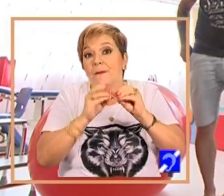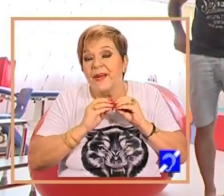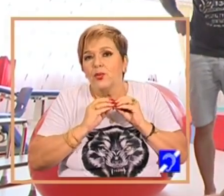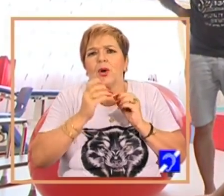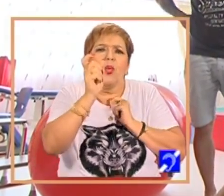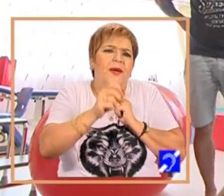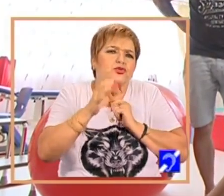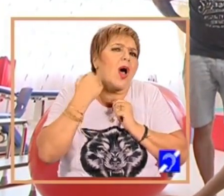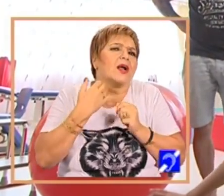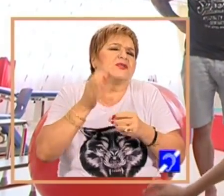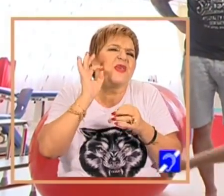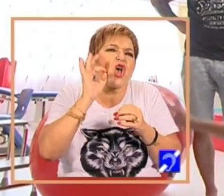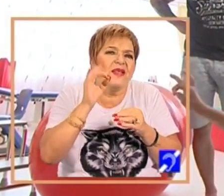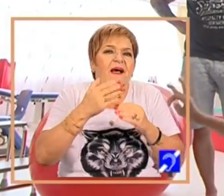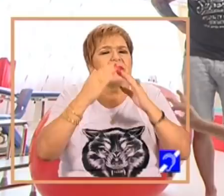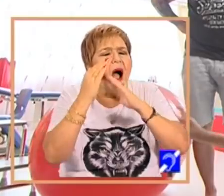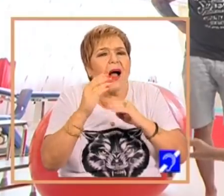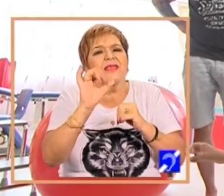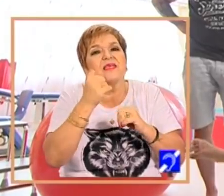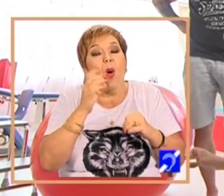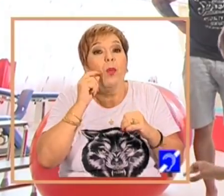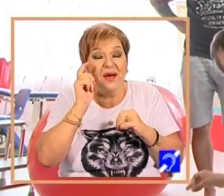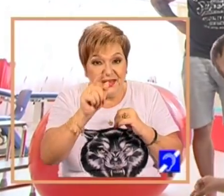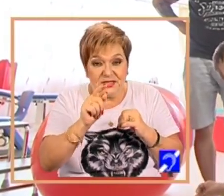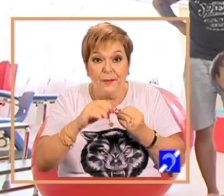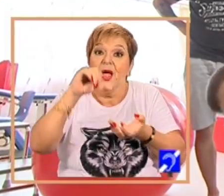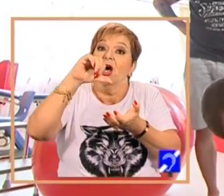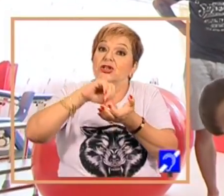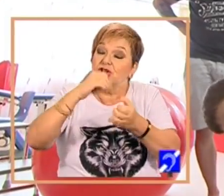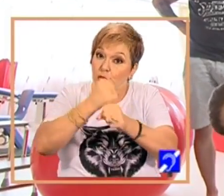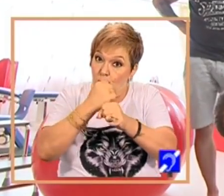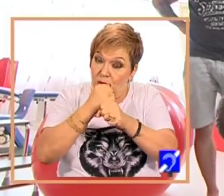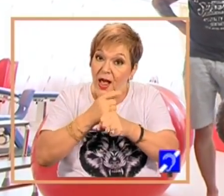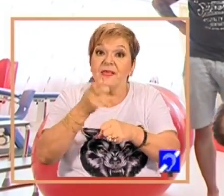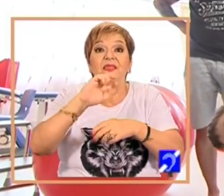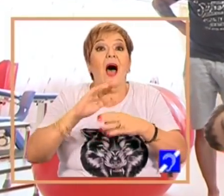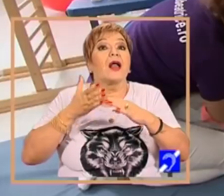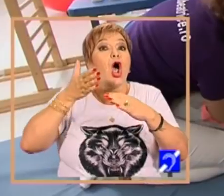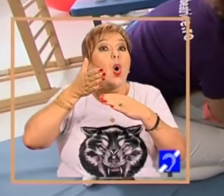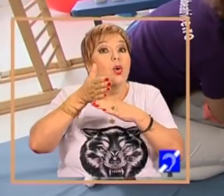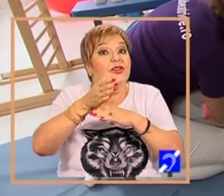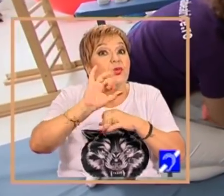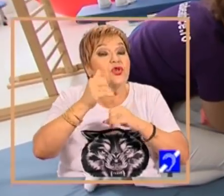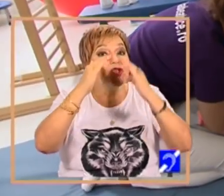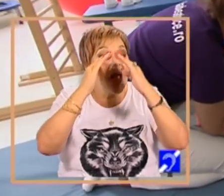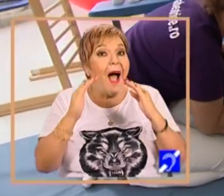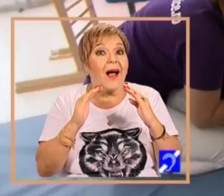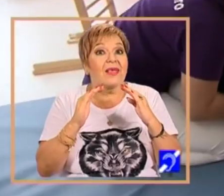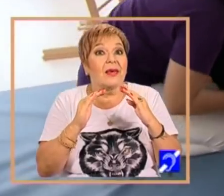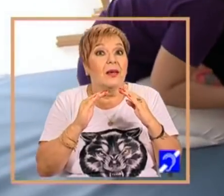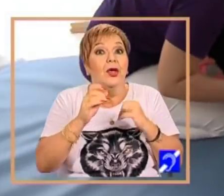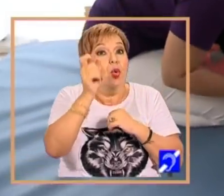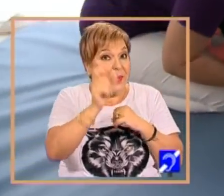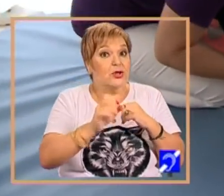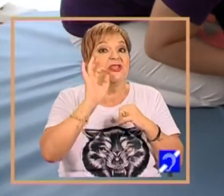lucrează acasă. Toți copiii care vin în centru mai lucrează și acasă cu terapeuți la domiciliu